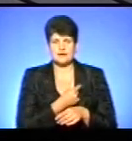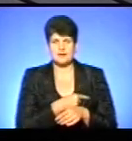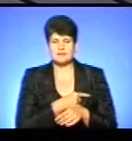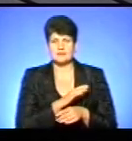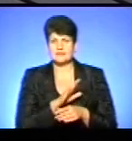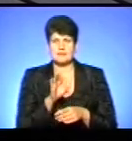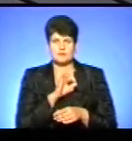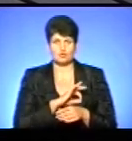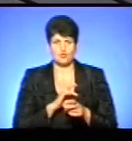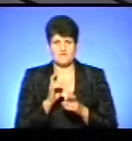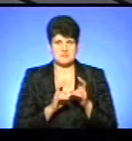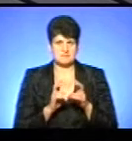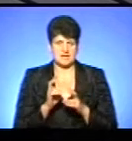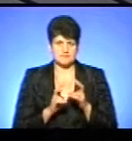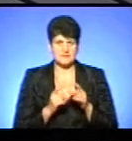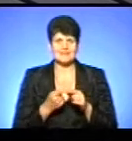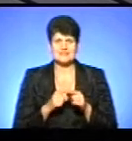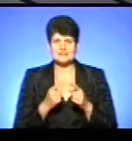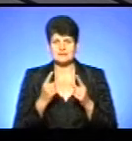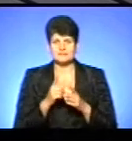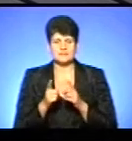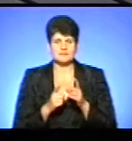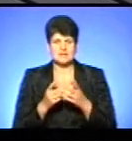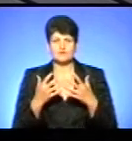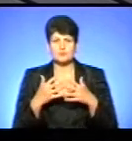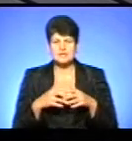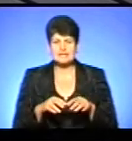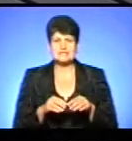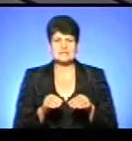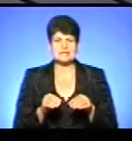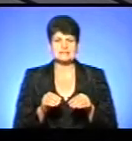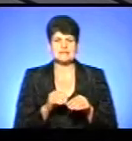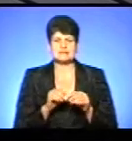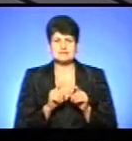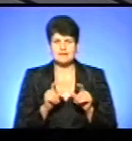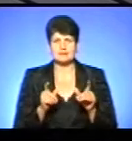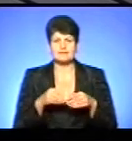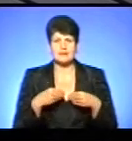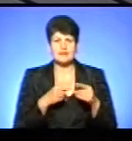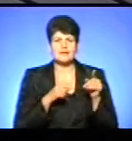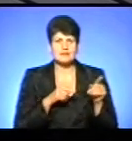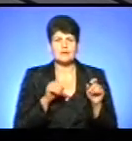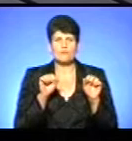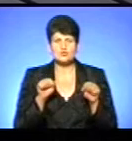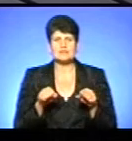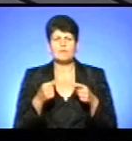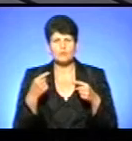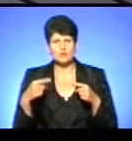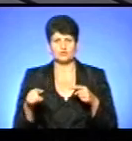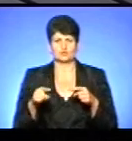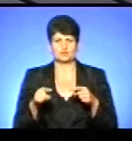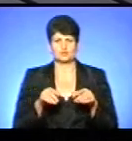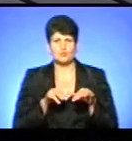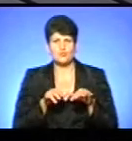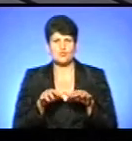прибуткові підприємства. Це також зміна, це автономізація закладів, яка дає їм можливість зовсім інакше рухатися